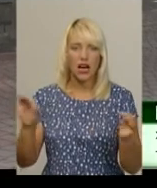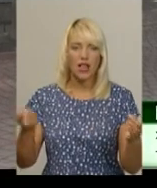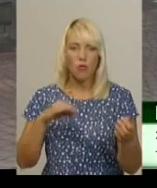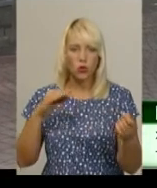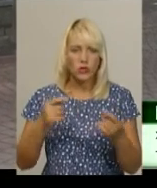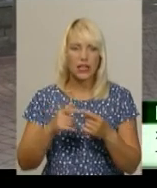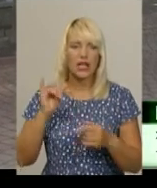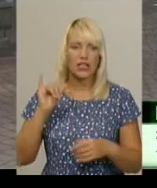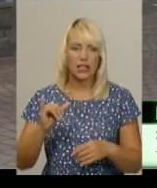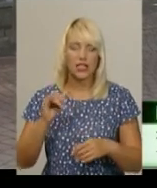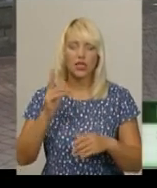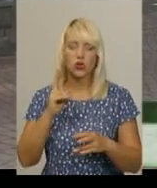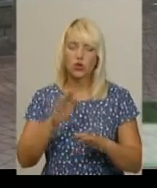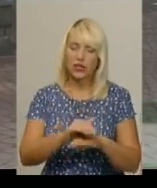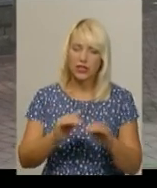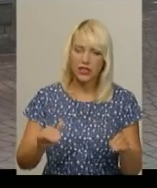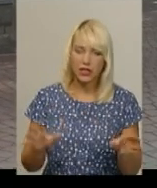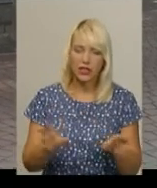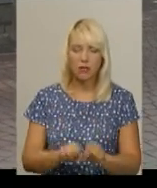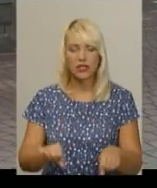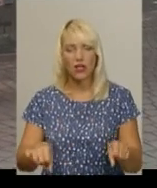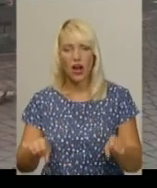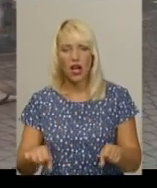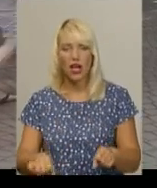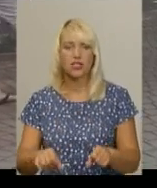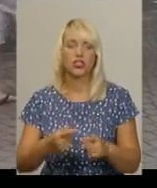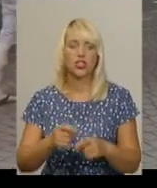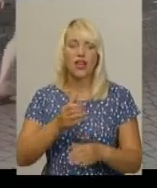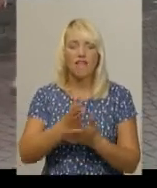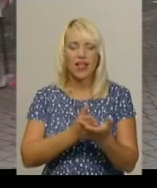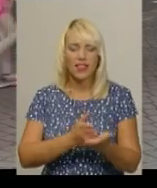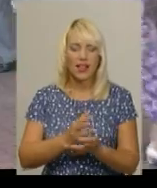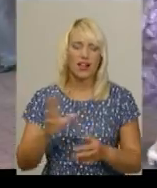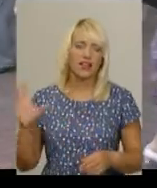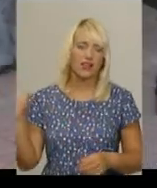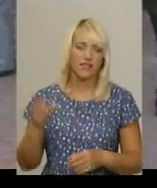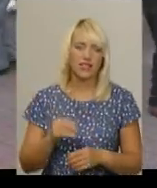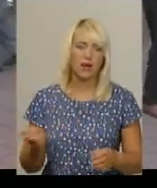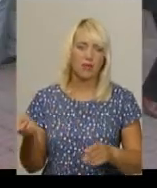дітками, з колясочками, всі приходили і танцювали.